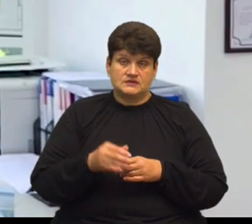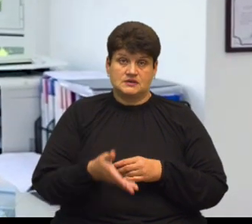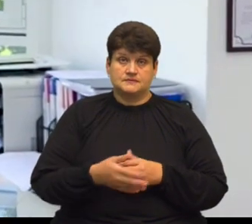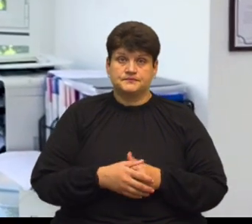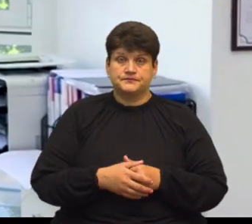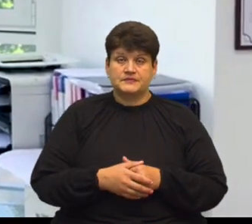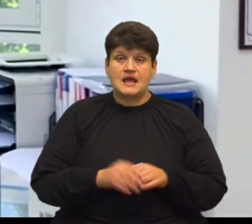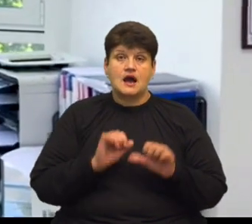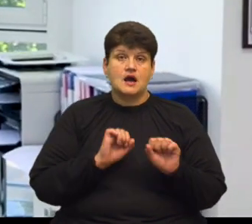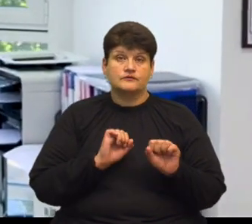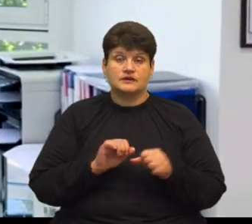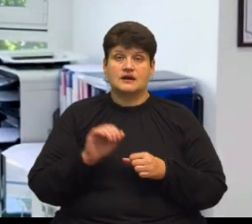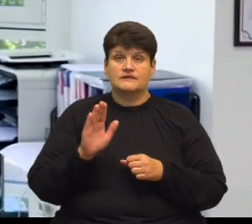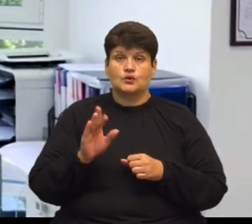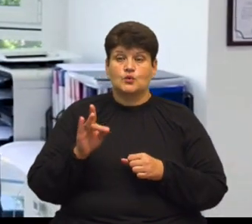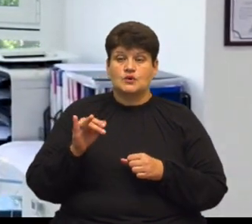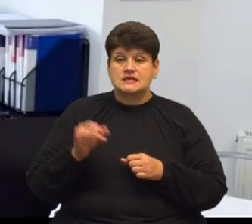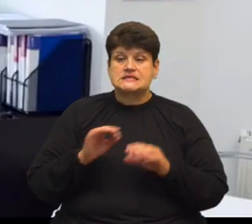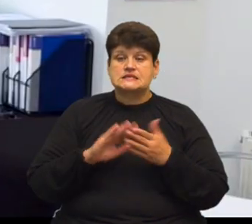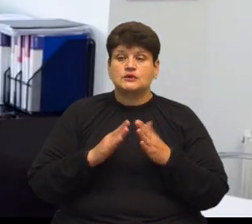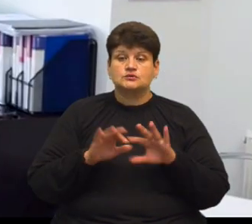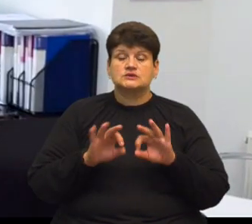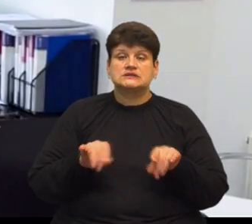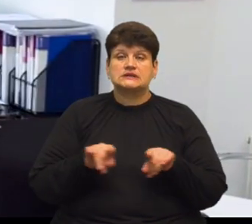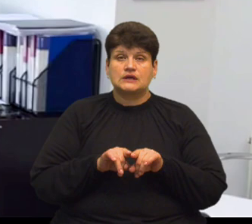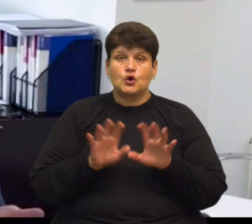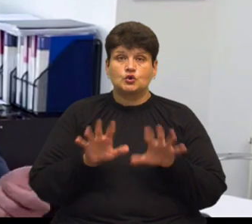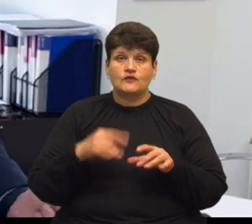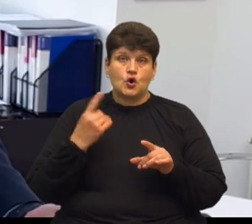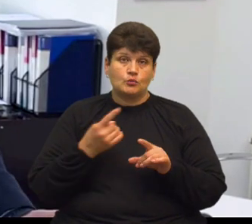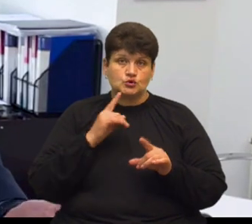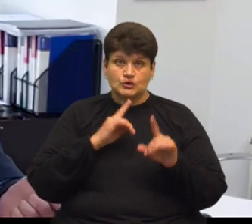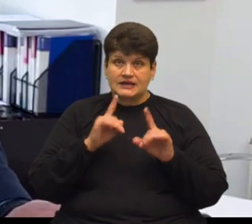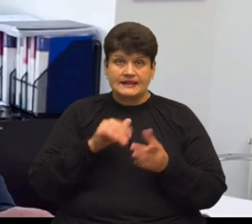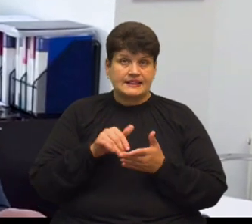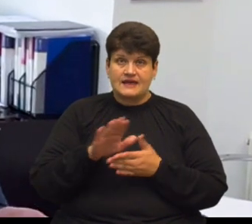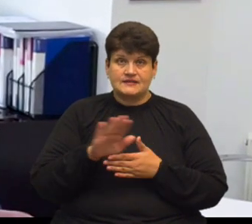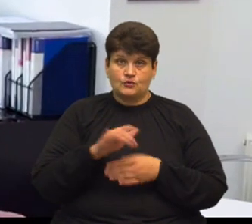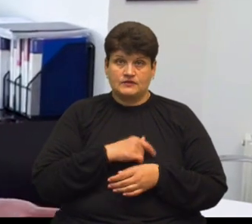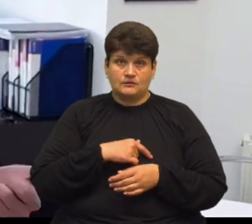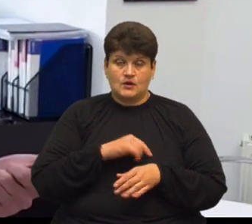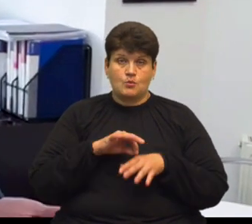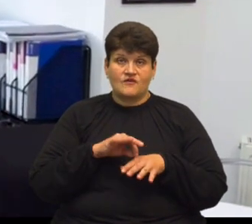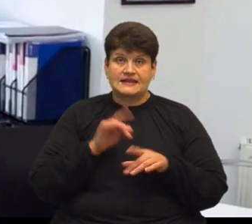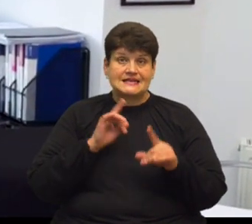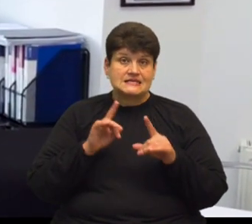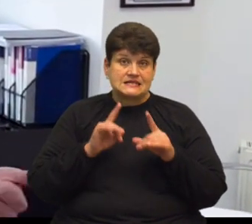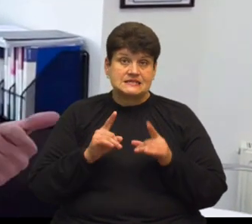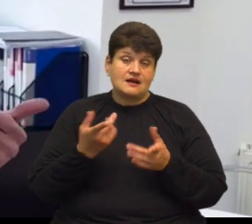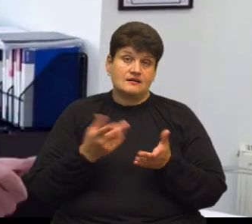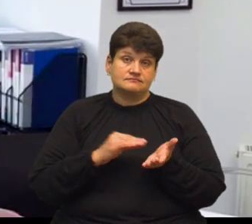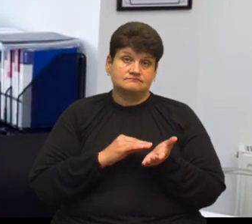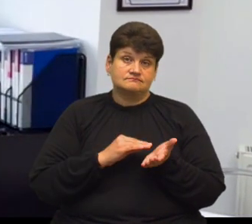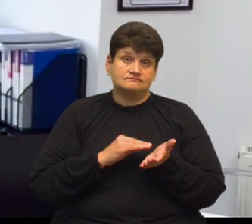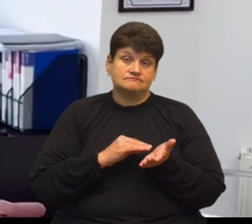Адвокат Віктор Гурник ситуацію коментує так. Головописної ради не відмовив депутатам проведені сесії, а послався на